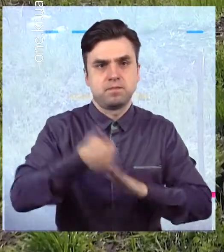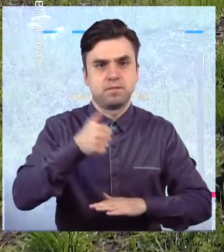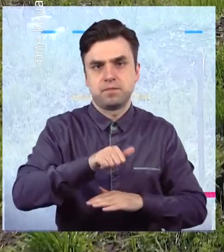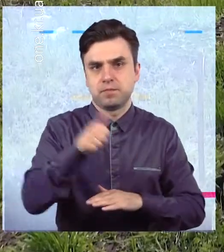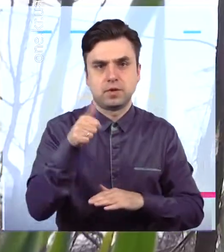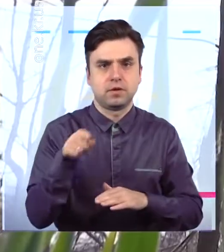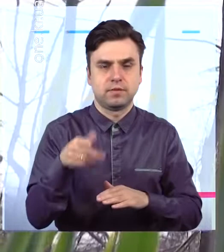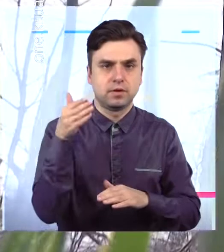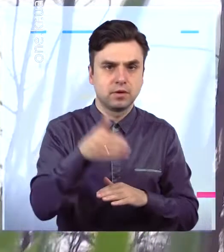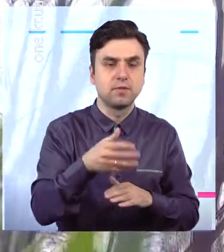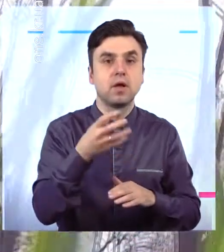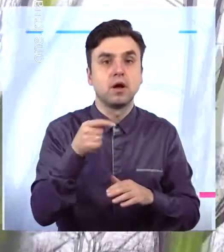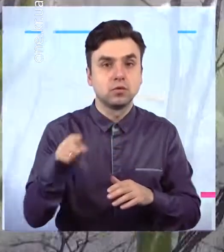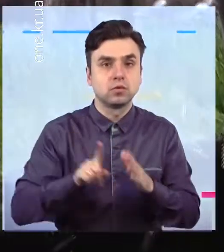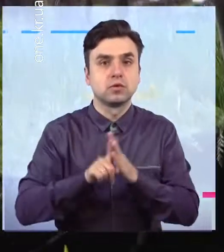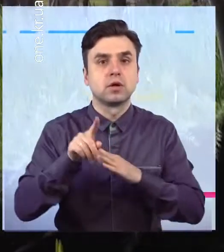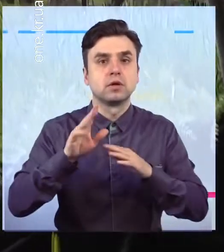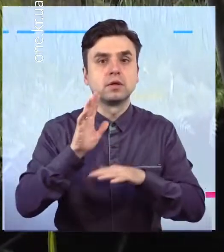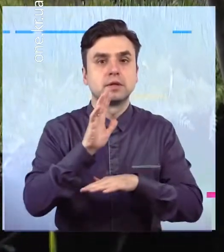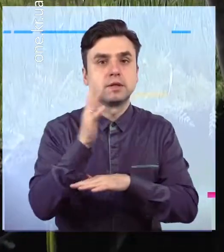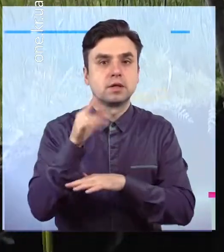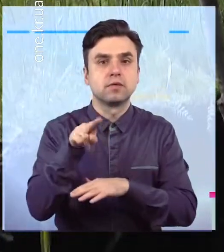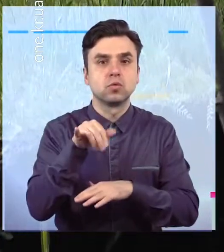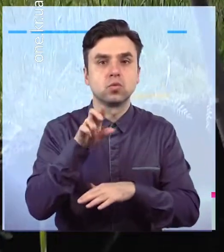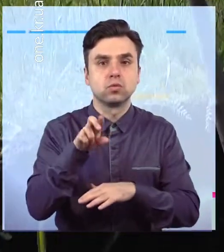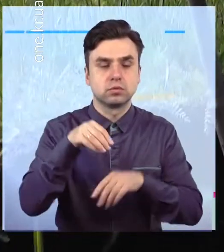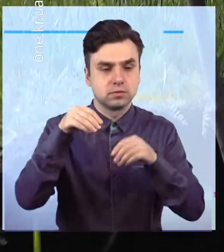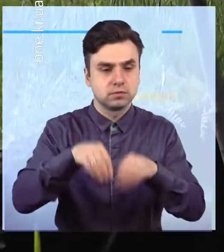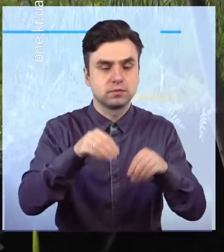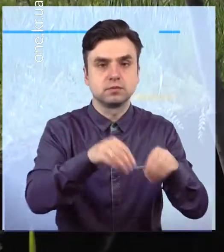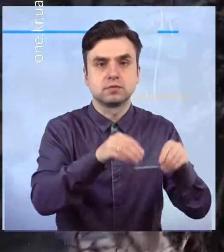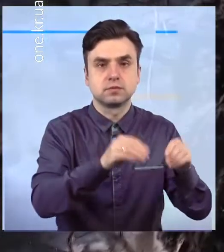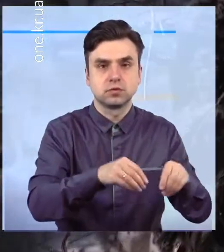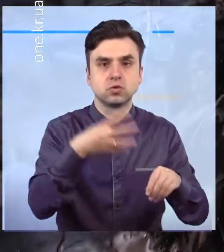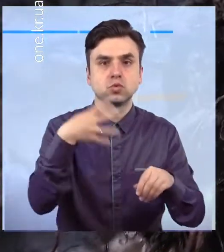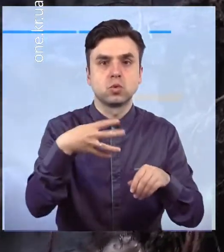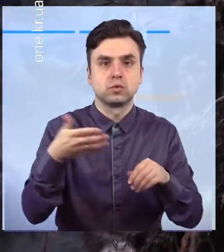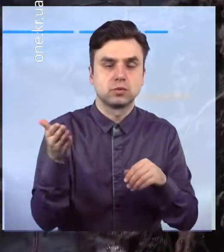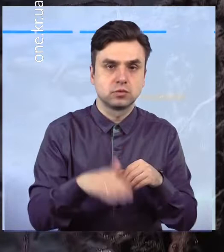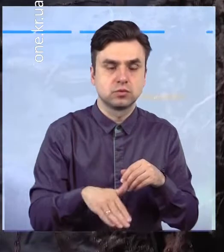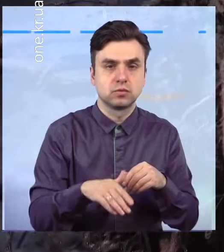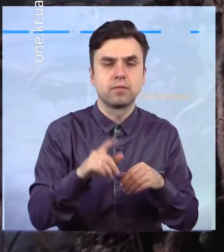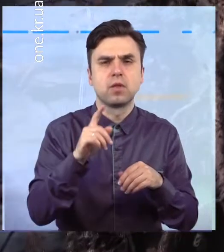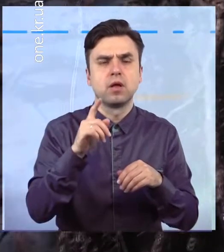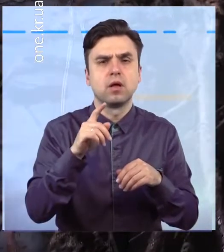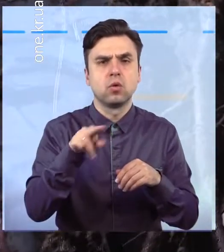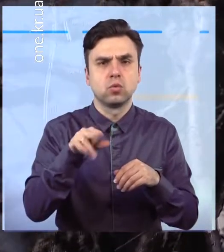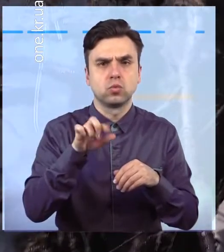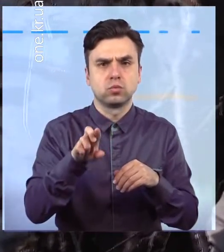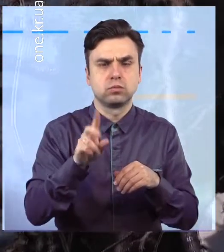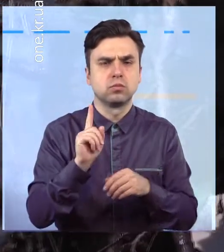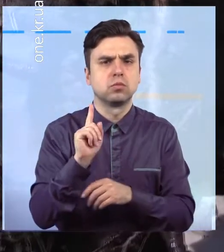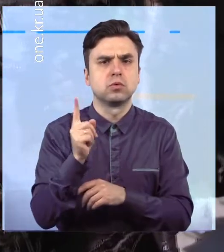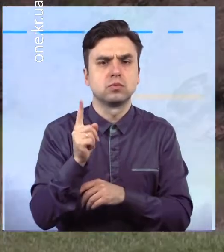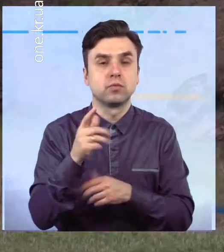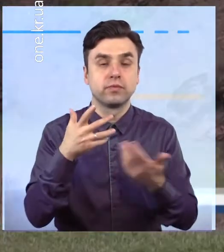рекреаційної зони. Висадили 40 дубів. Ці дерева асоціюються з кривим рогом, адже саме дубове листя зображено на гербі «Сталевого серця